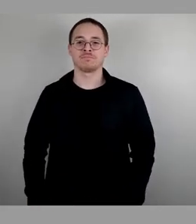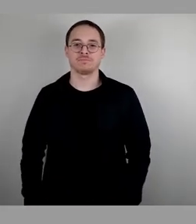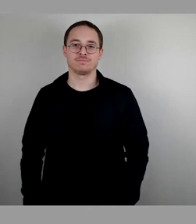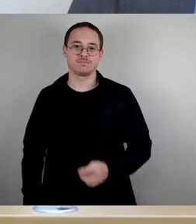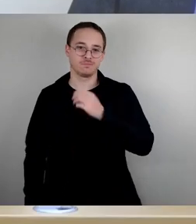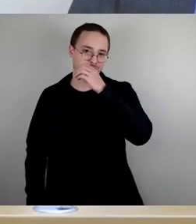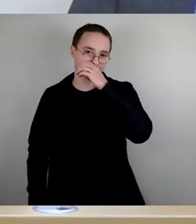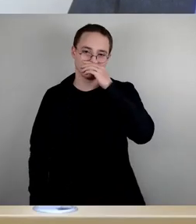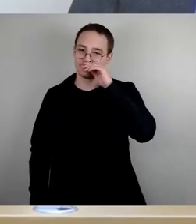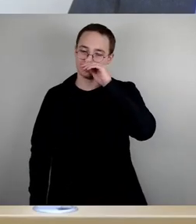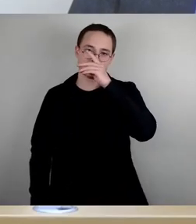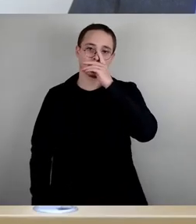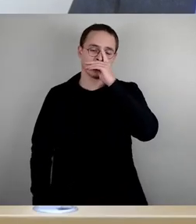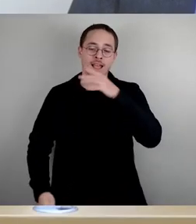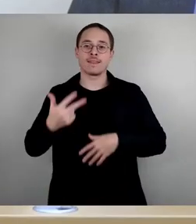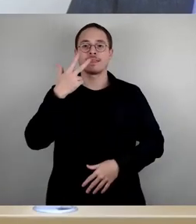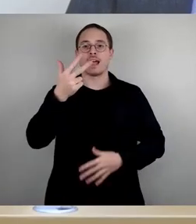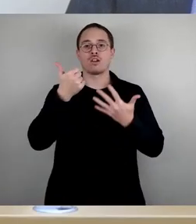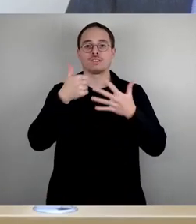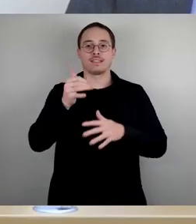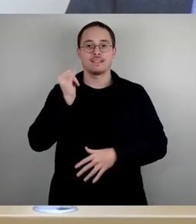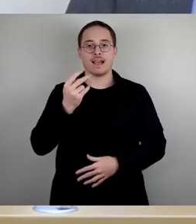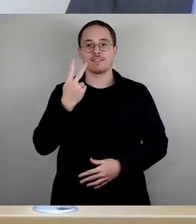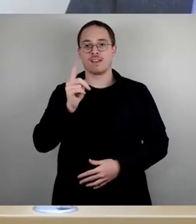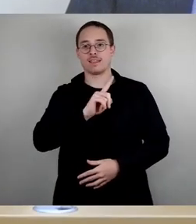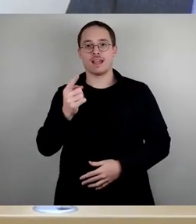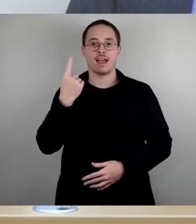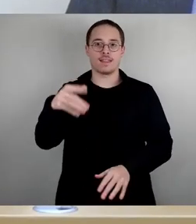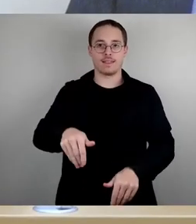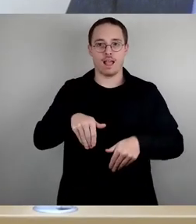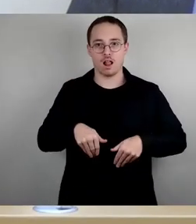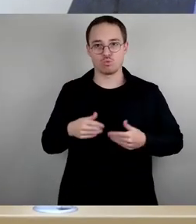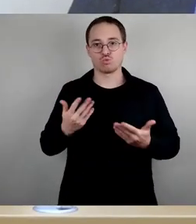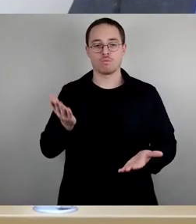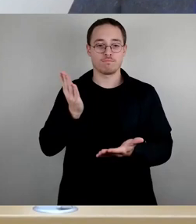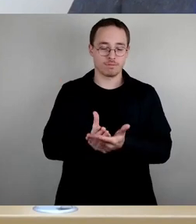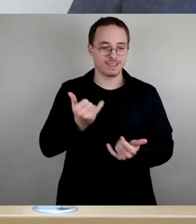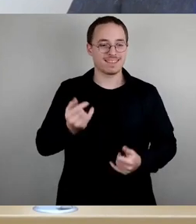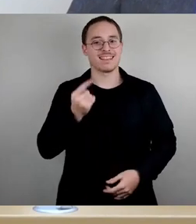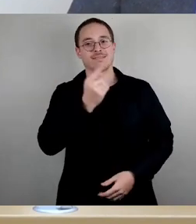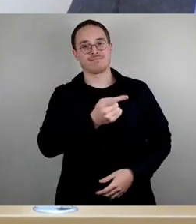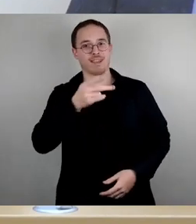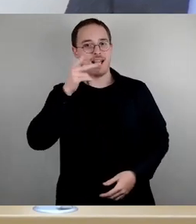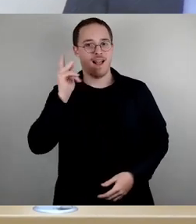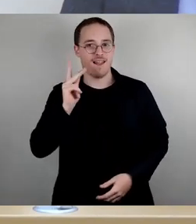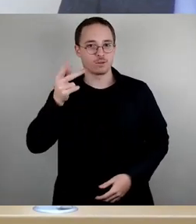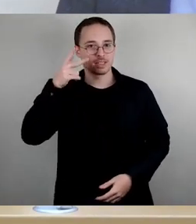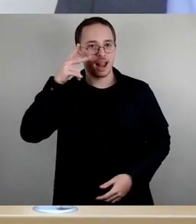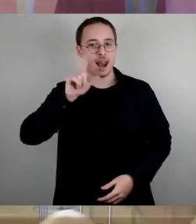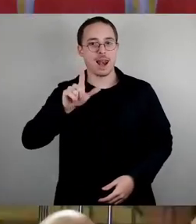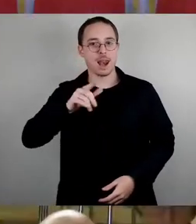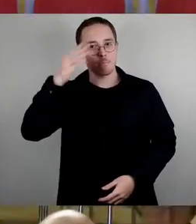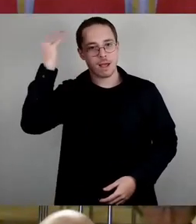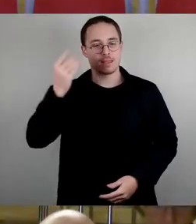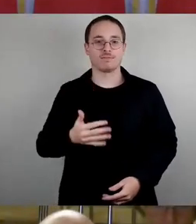Mit 63 Ja, 2 Nein, 1 Enthaltungen auch so beschlossen. jetzt Klaus Lippmann. Vielen Dank, meine Stimmmeldung war schon seit